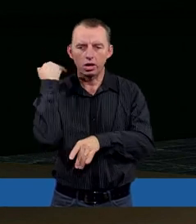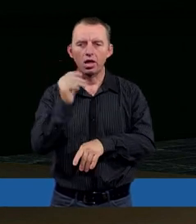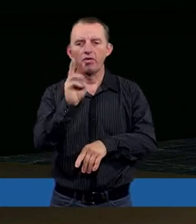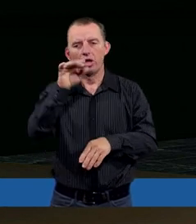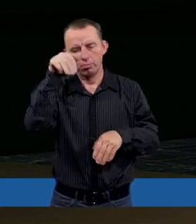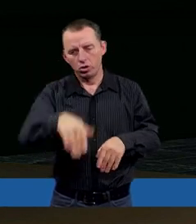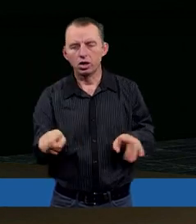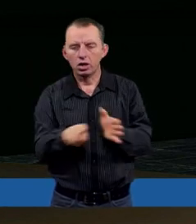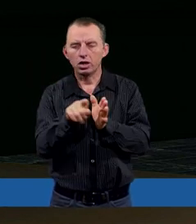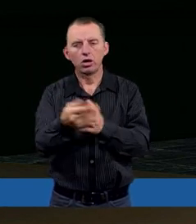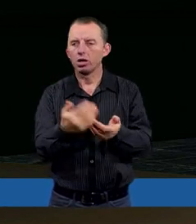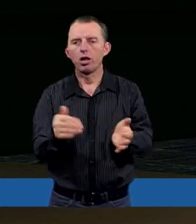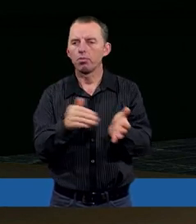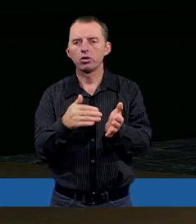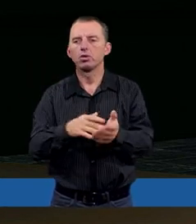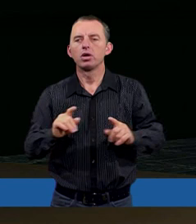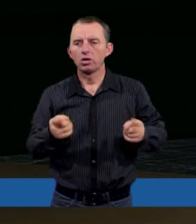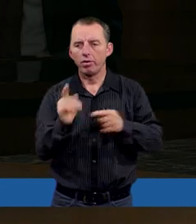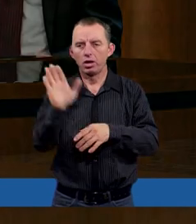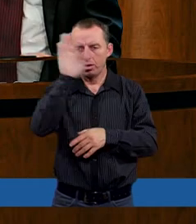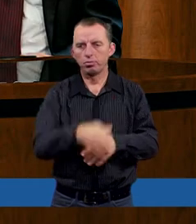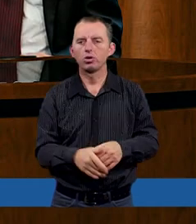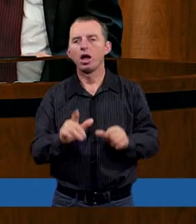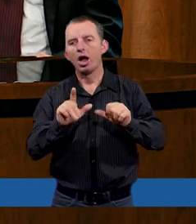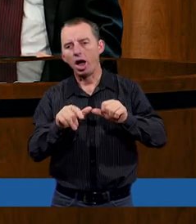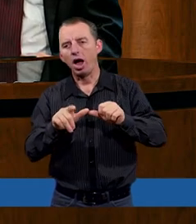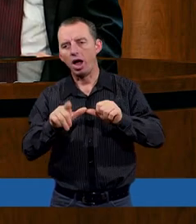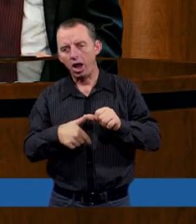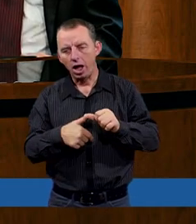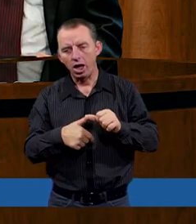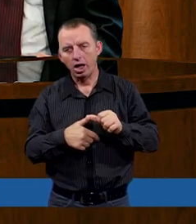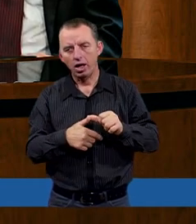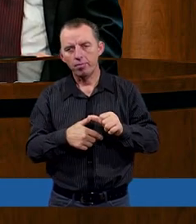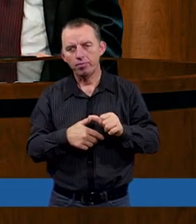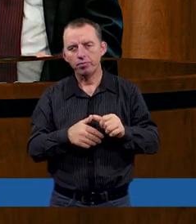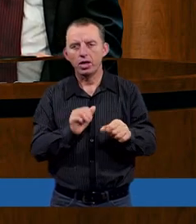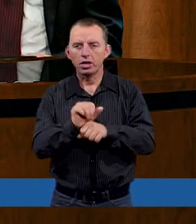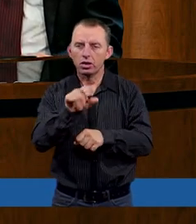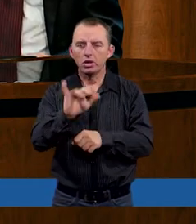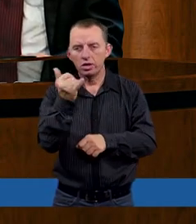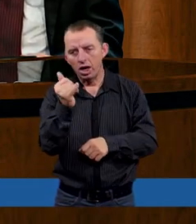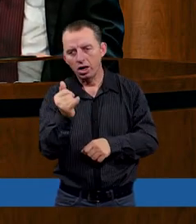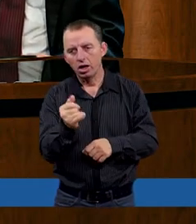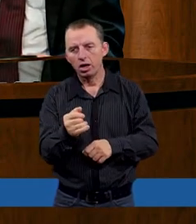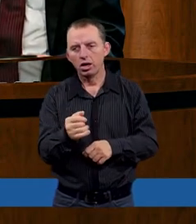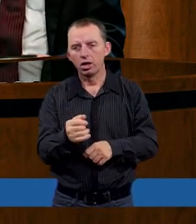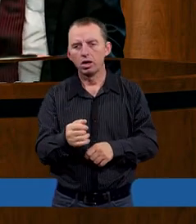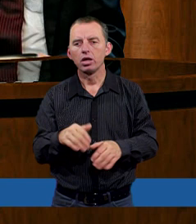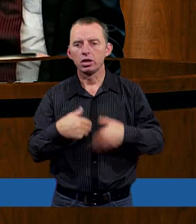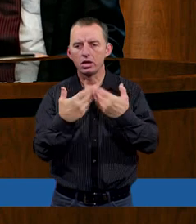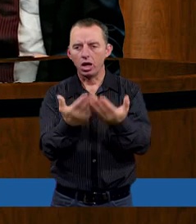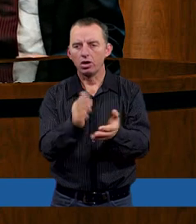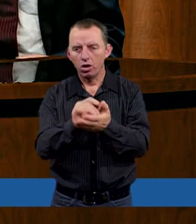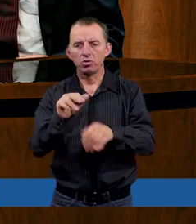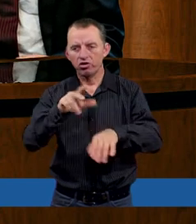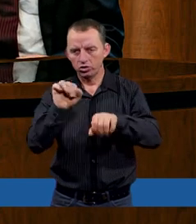Więc może dlatego nie potrzeba takich interwencji. Ale jest to jakąś przestrogą dla nas na koniec